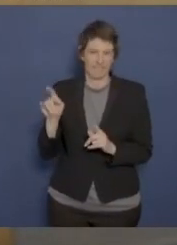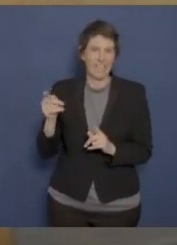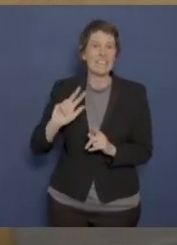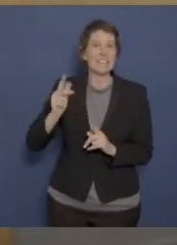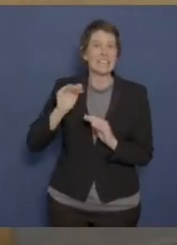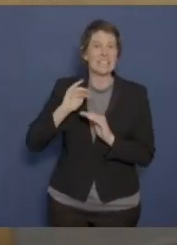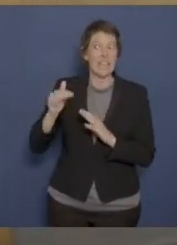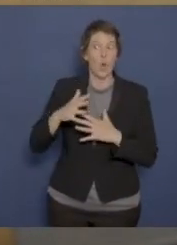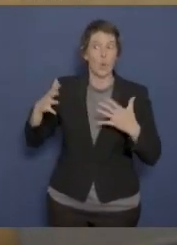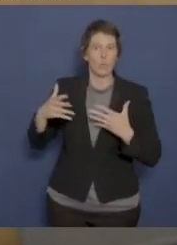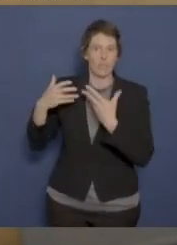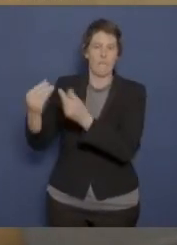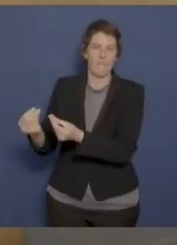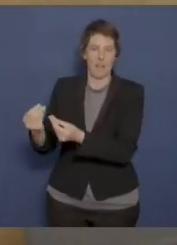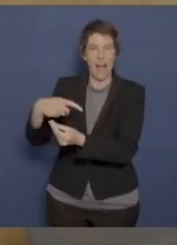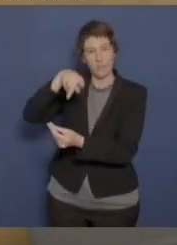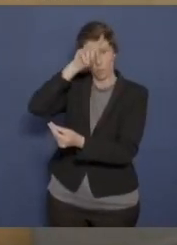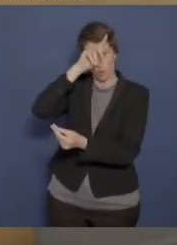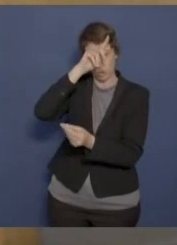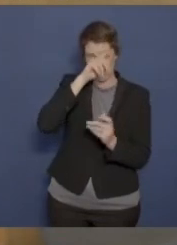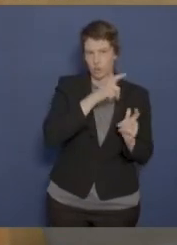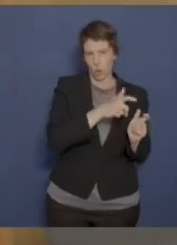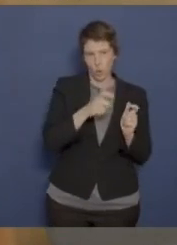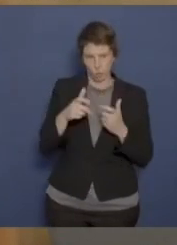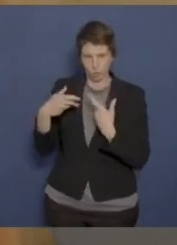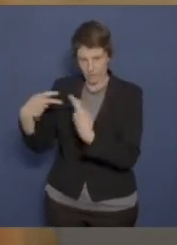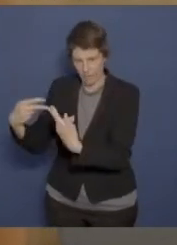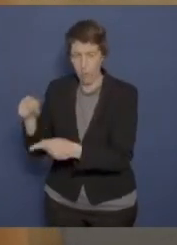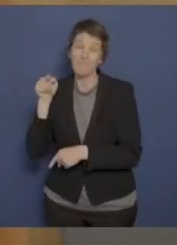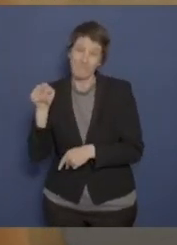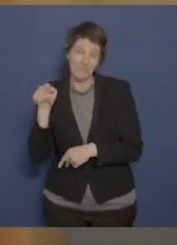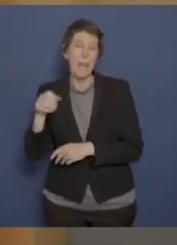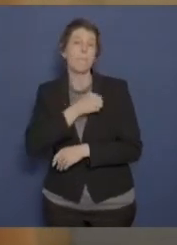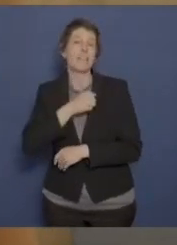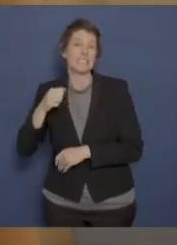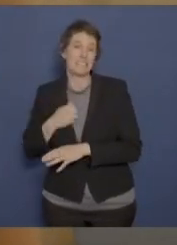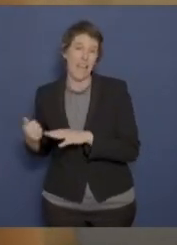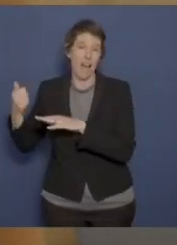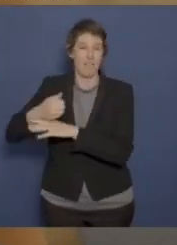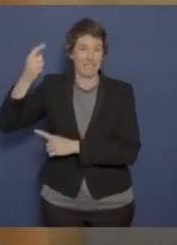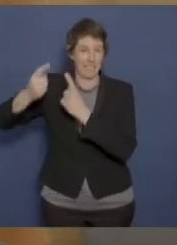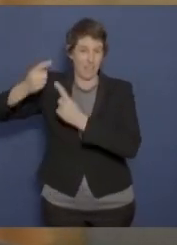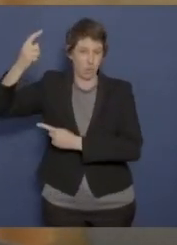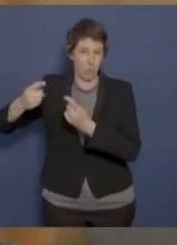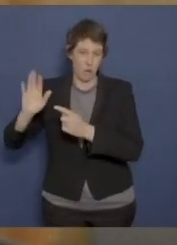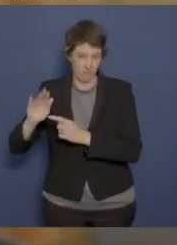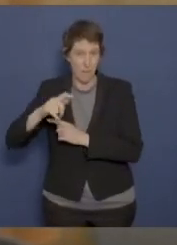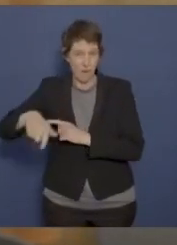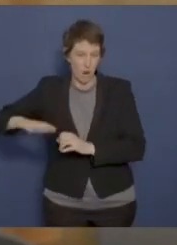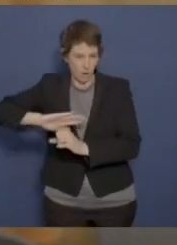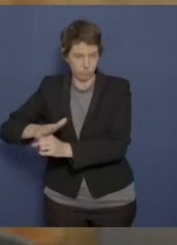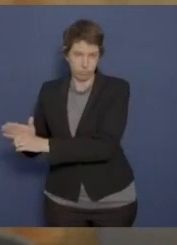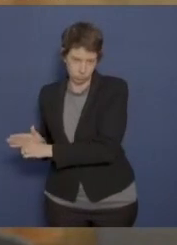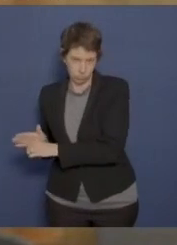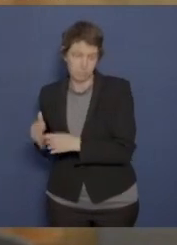Drittländer von deutschen Rüstungsexporten. Es ist eine Militärdiktatur, die ihre eigene Bevölkerung unterdrückt. Mich würde